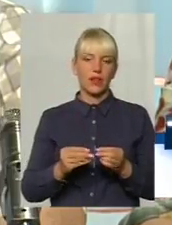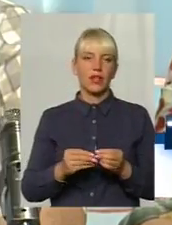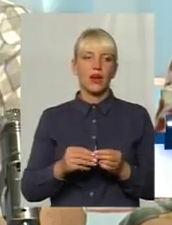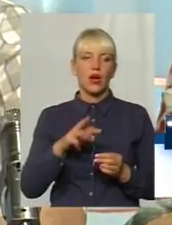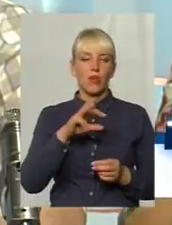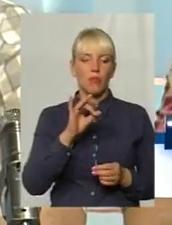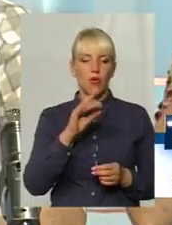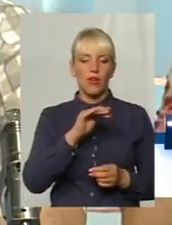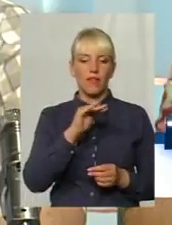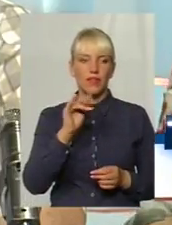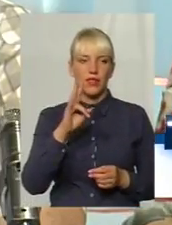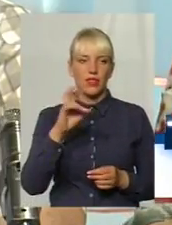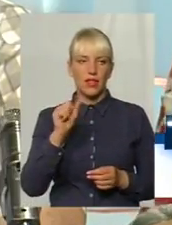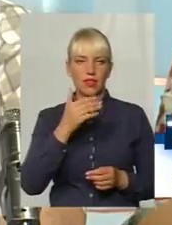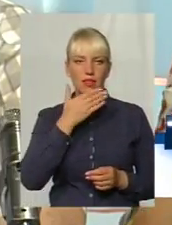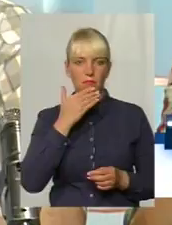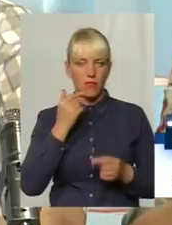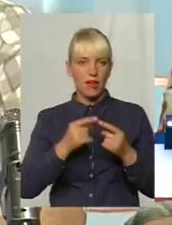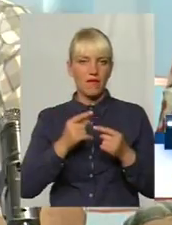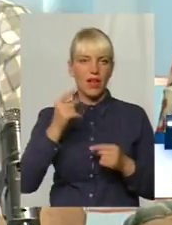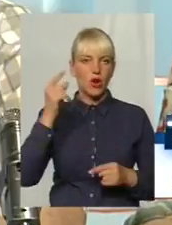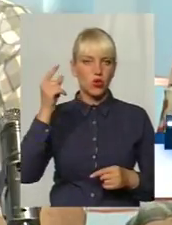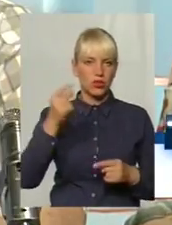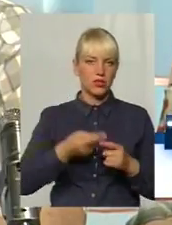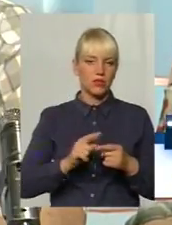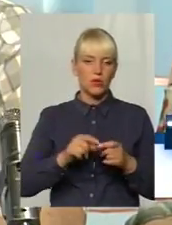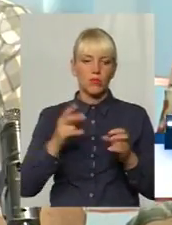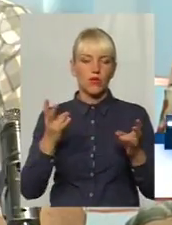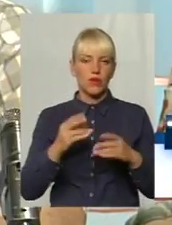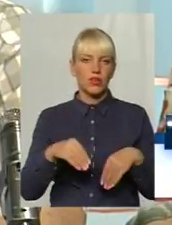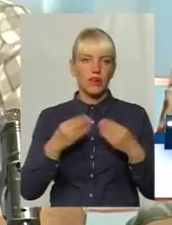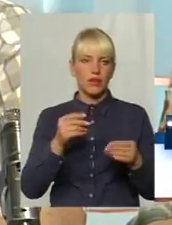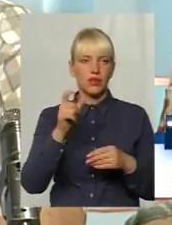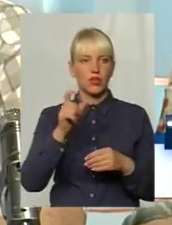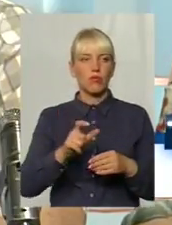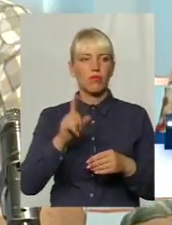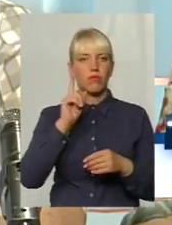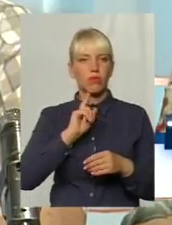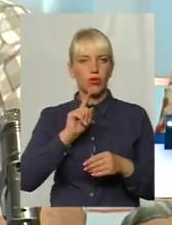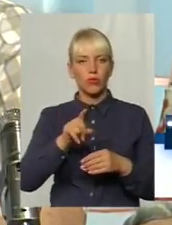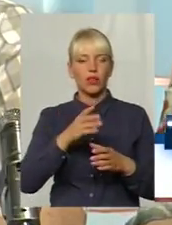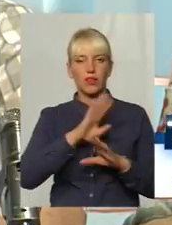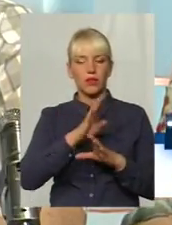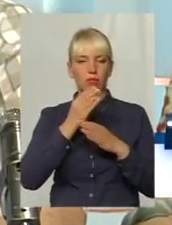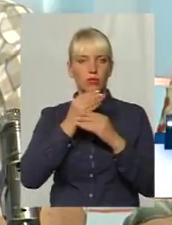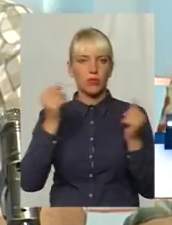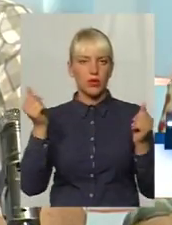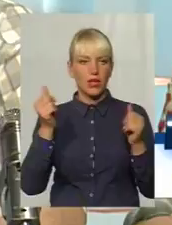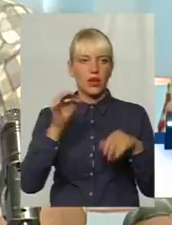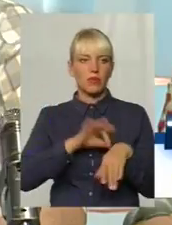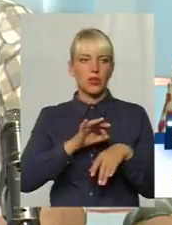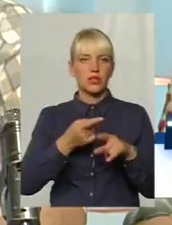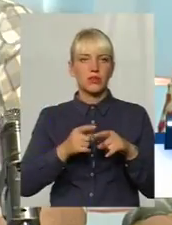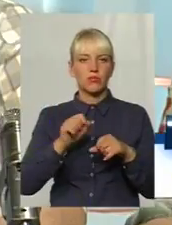Морфіна взагалі немає верхньої границі. Ми мусимо його давати людині, доки в неї не купірується болювий синдром. Це може бути 4